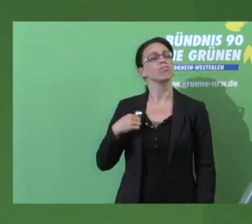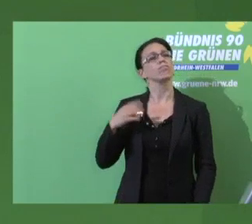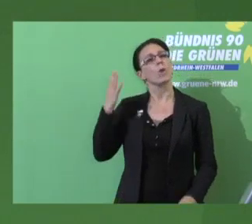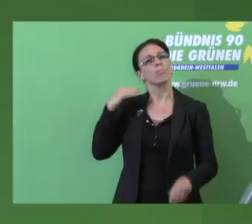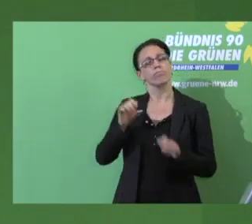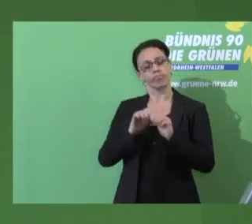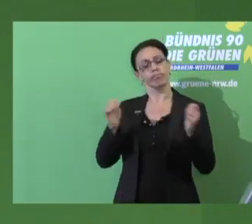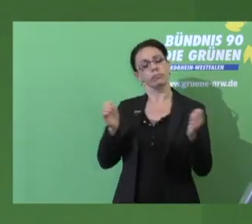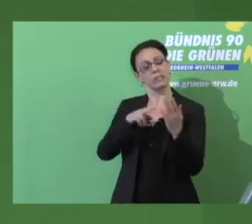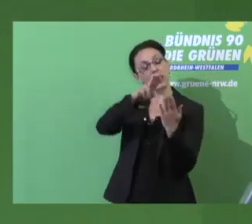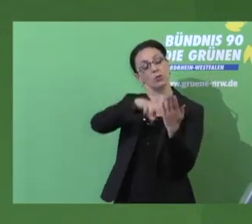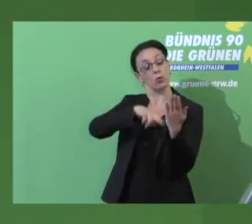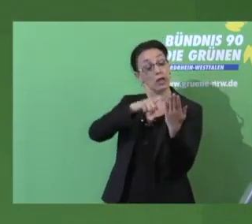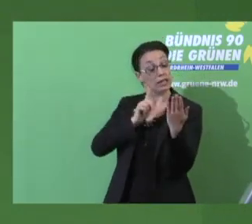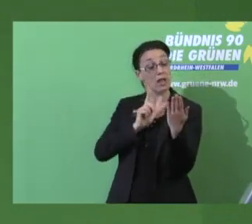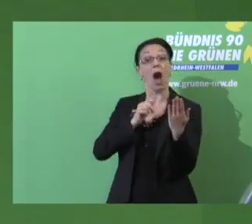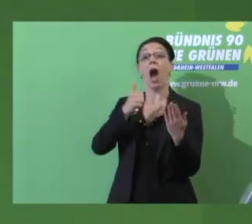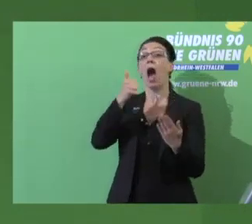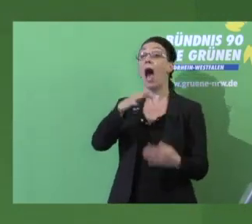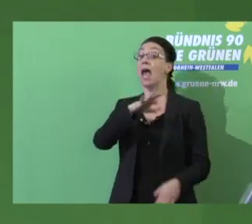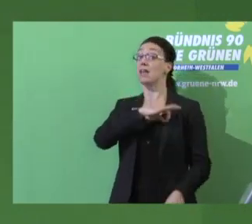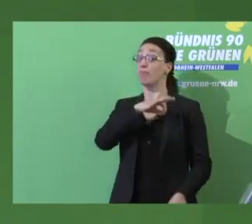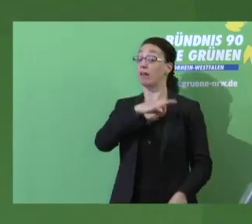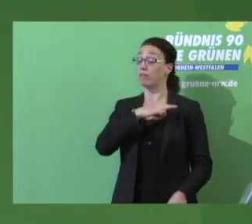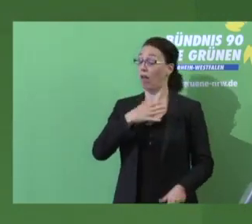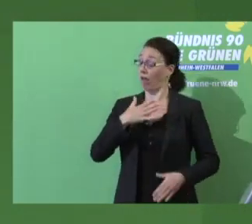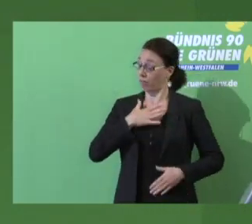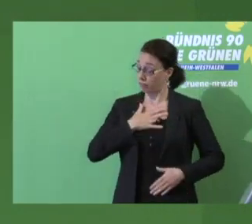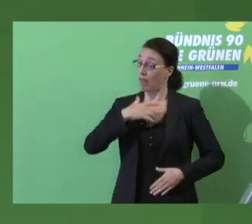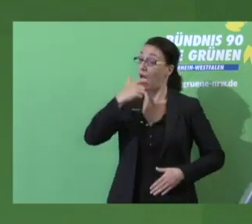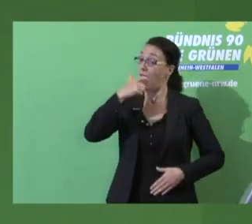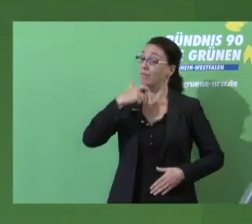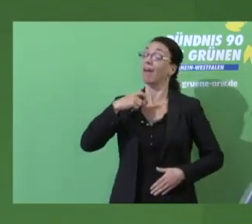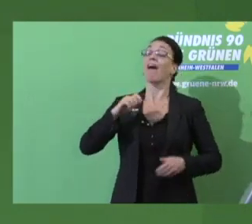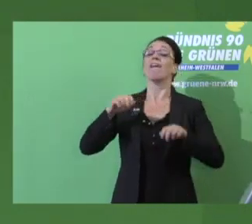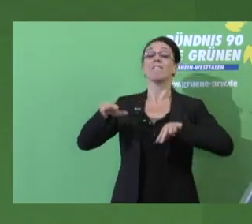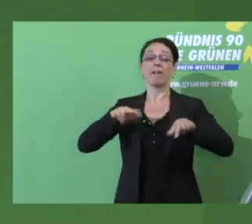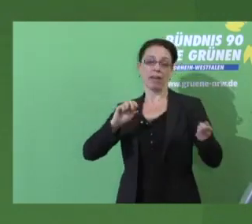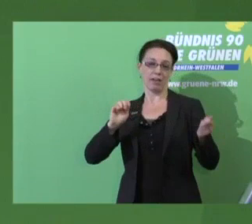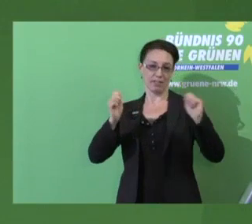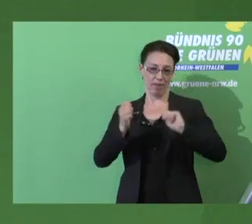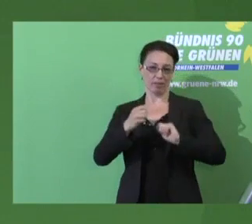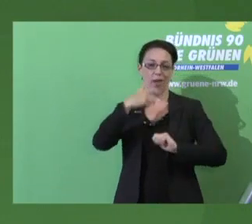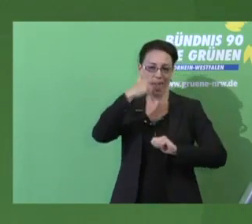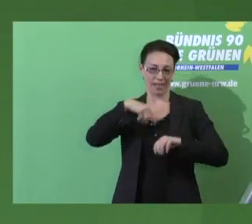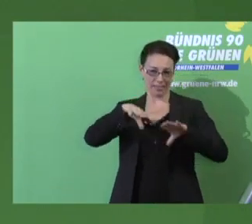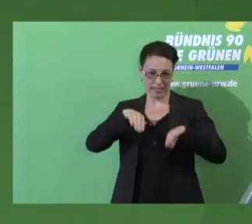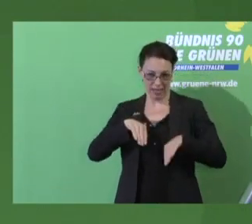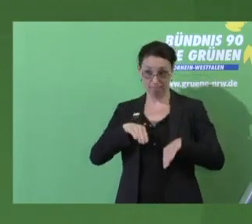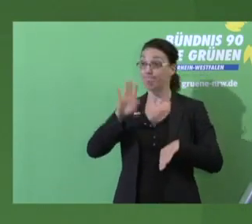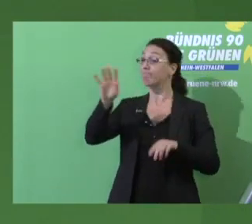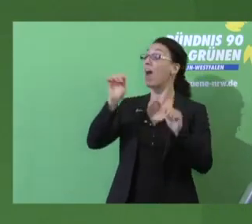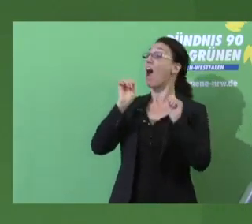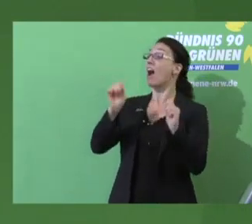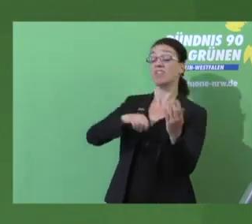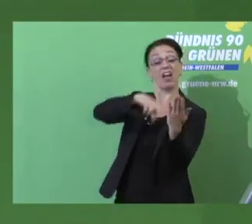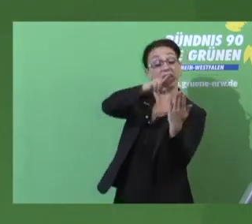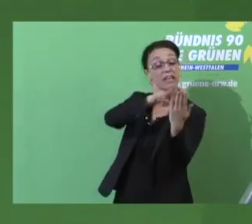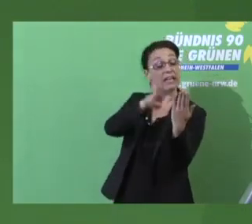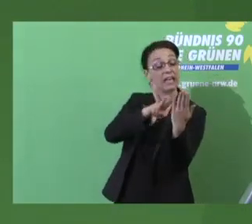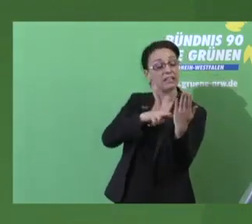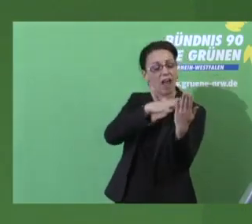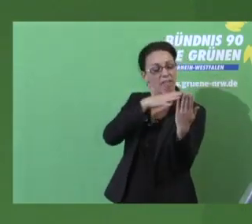zumindest eine Partei die Verkehrswende ernsthaft angehen möchte. Vieles, was ich in dem Antrag gelesen durfte, ist abgeschrieben vom VCD.